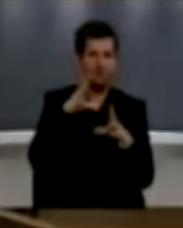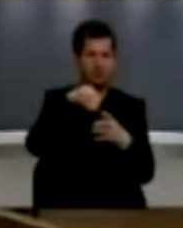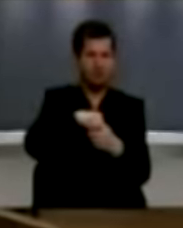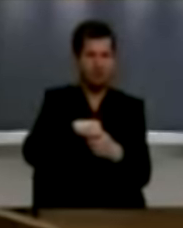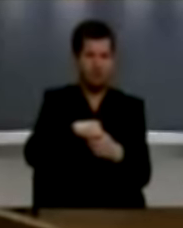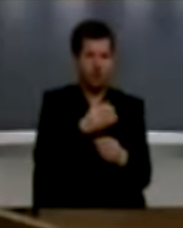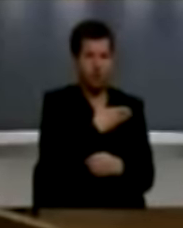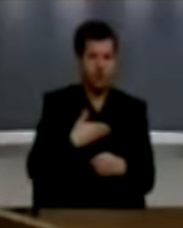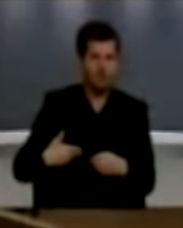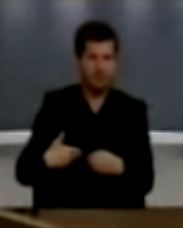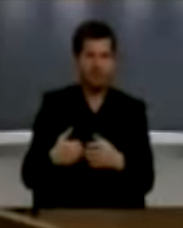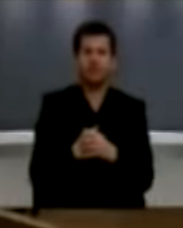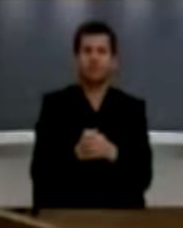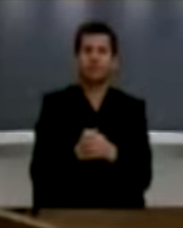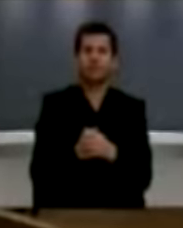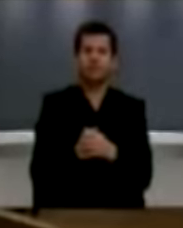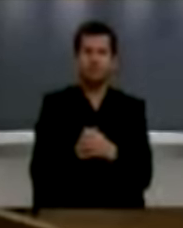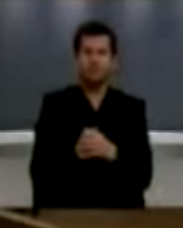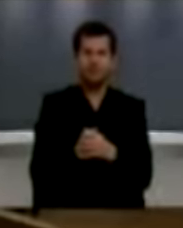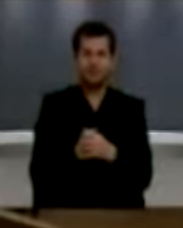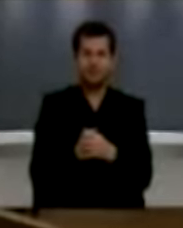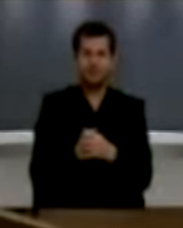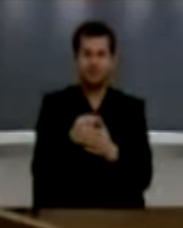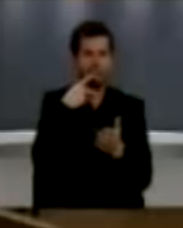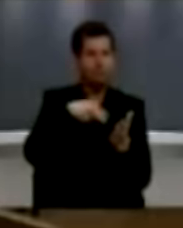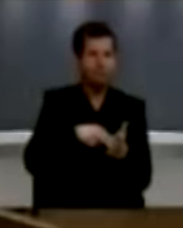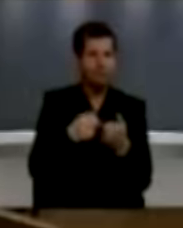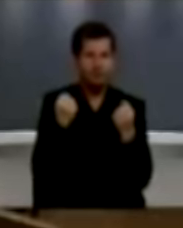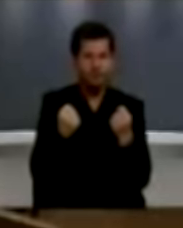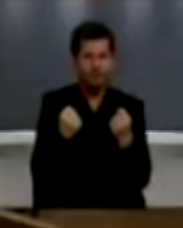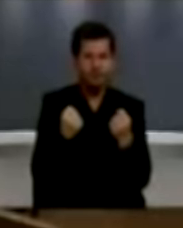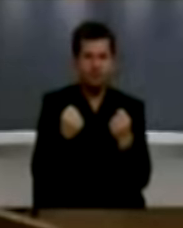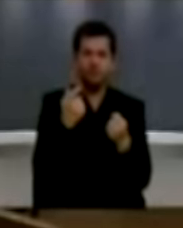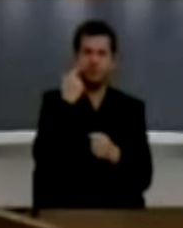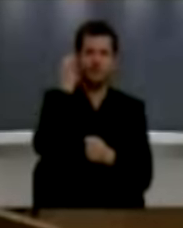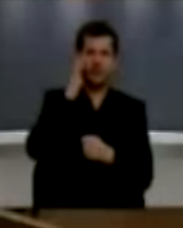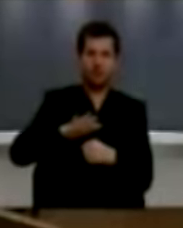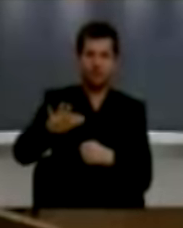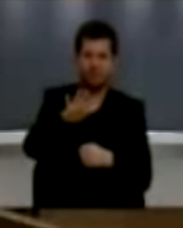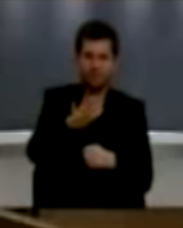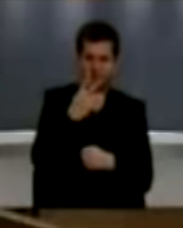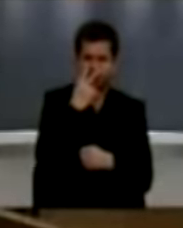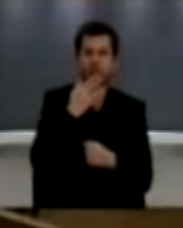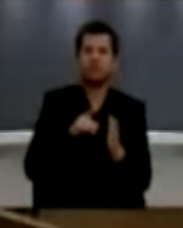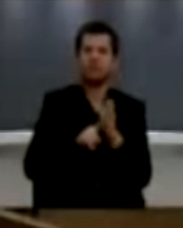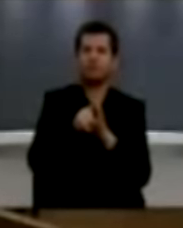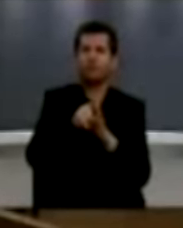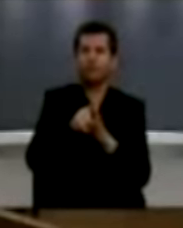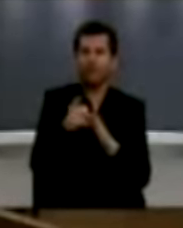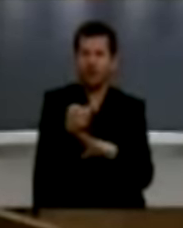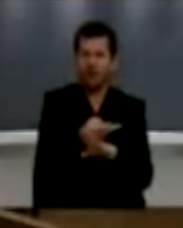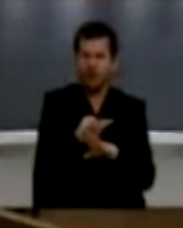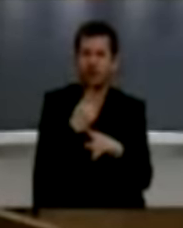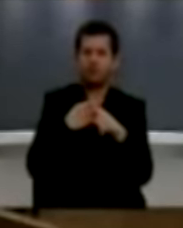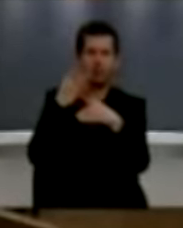Federalet Jugoslavis. Po vendësmëria e jonë, zonja a zotri, na e soli pavarësin dhe përkrajnë e të